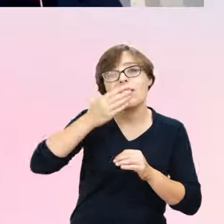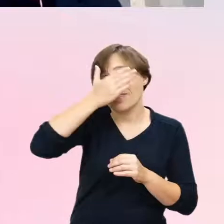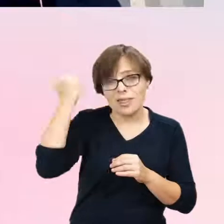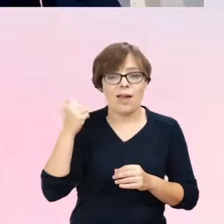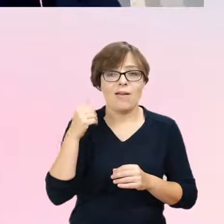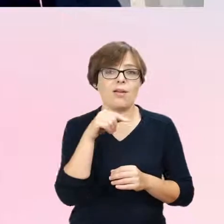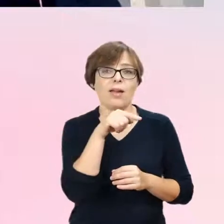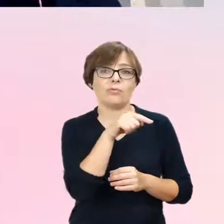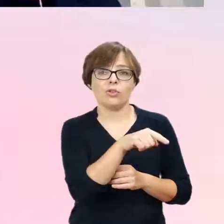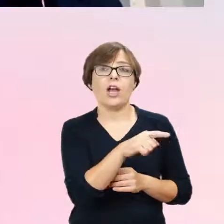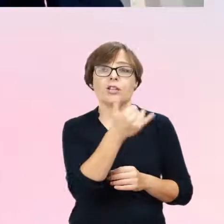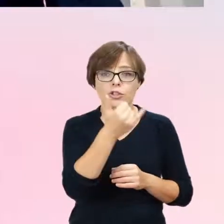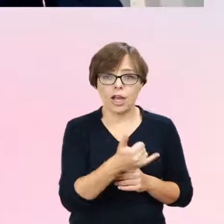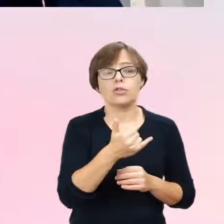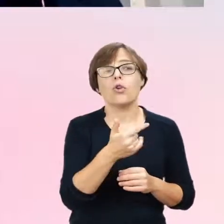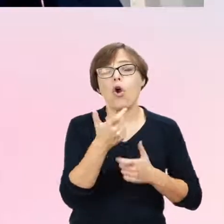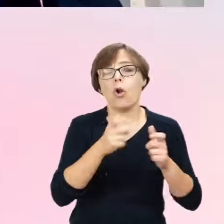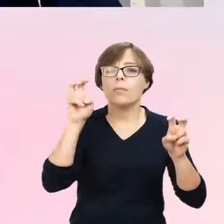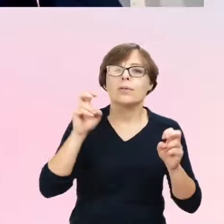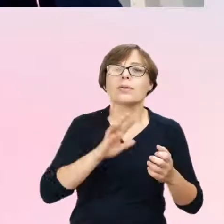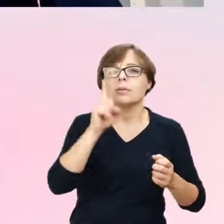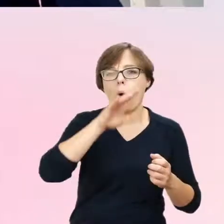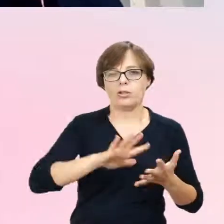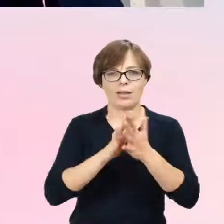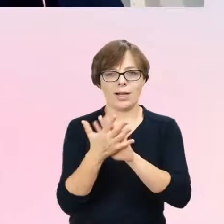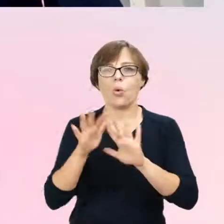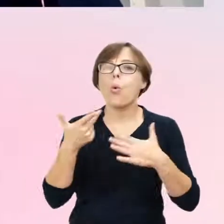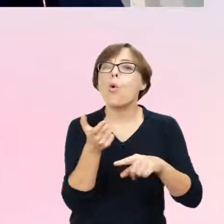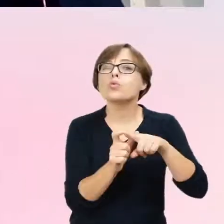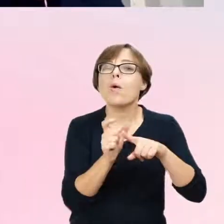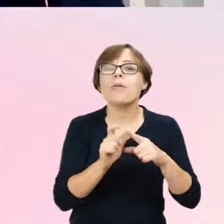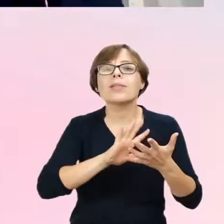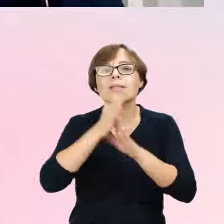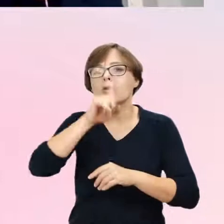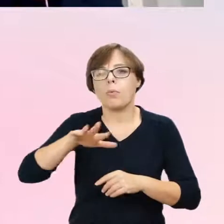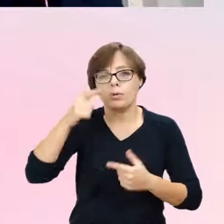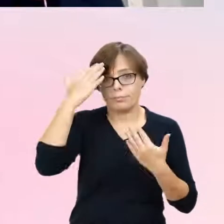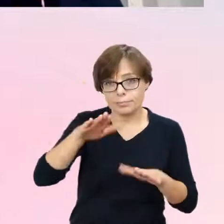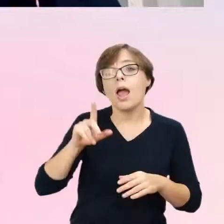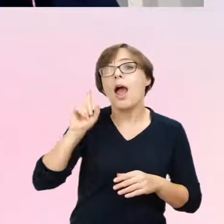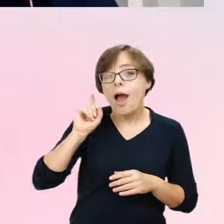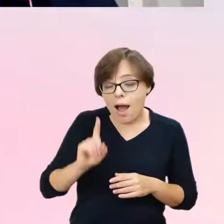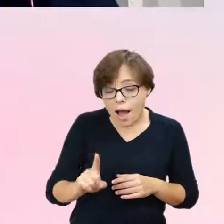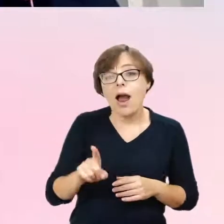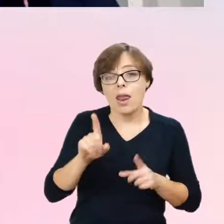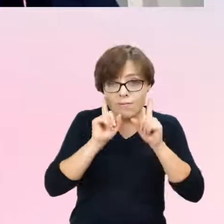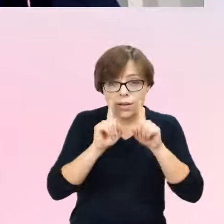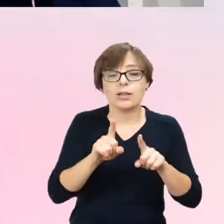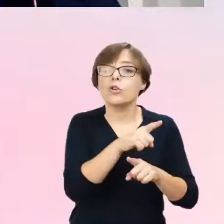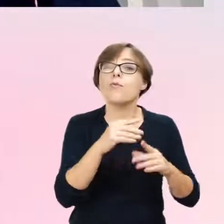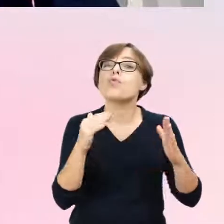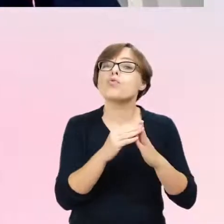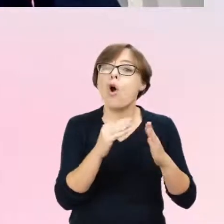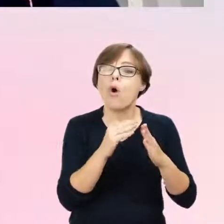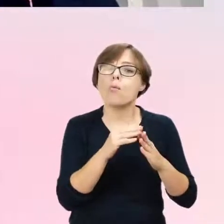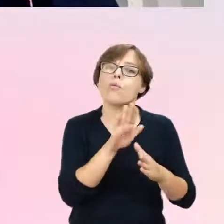znają definicji tego zjawiska, tak? Ale w domu są jakby te atrybuty związane z preferowaną płcią, a nie z